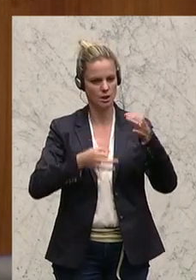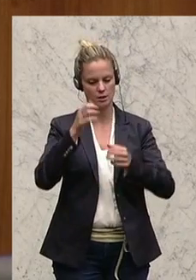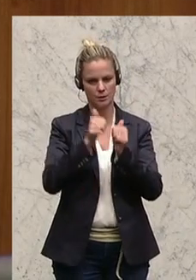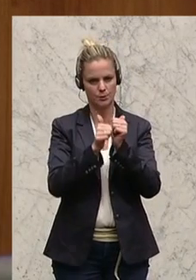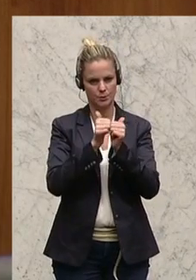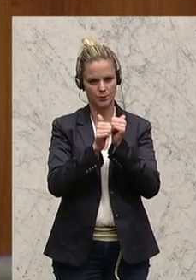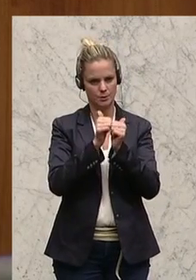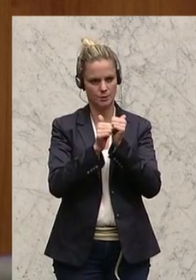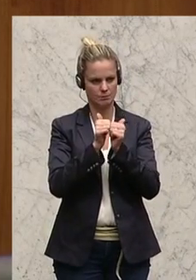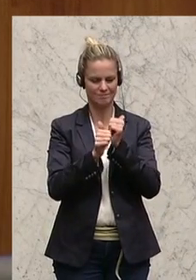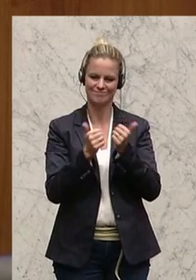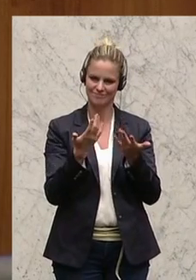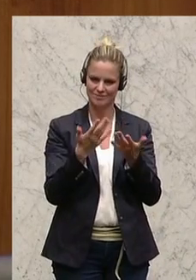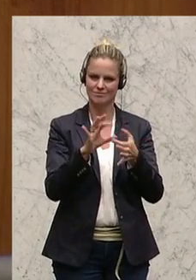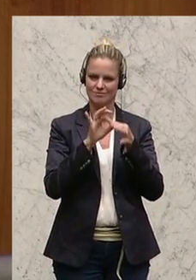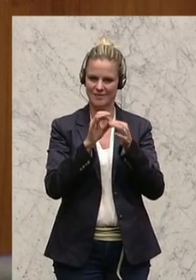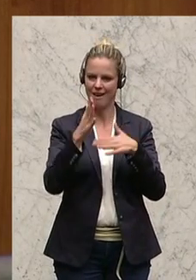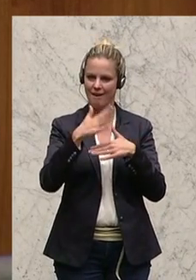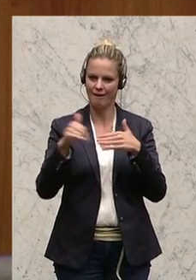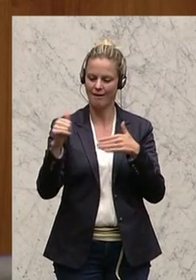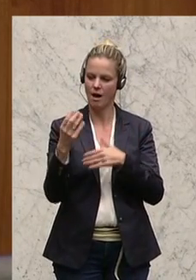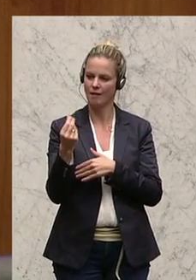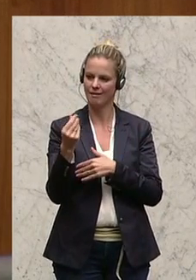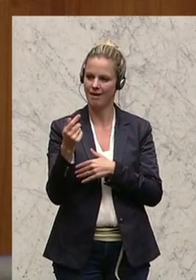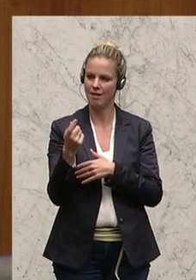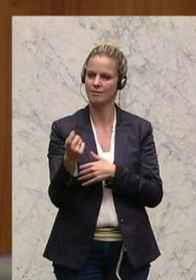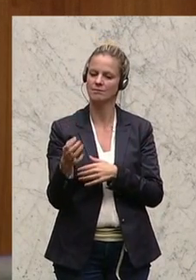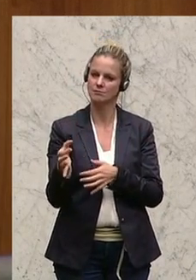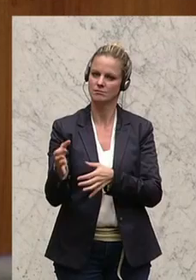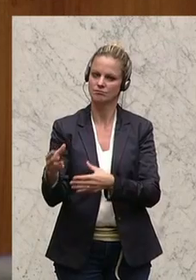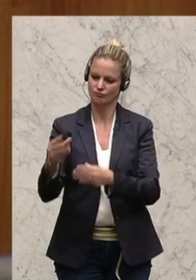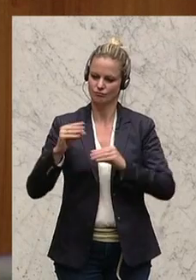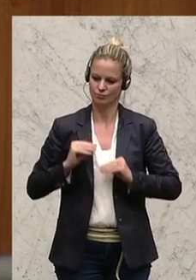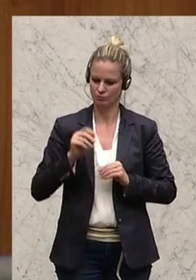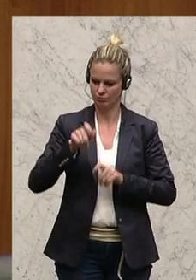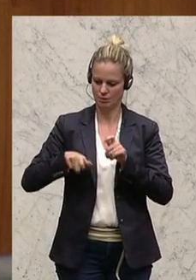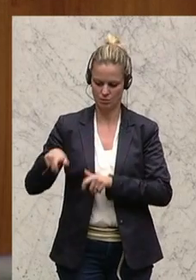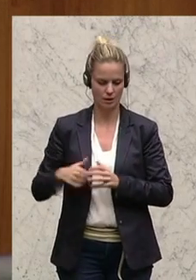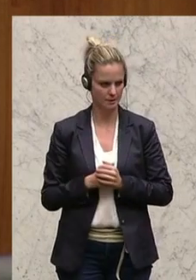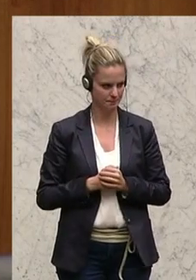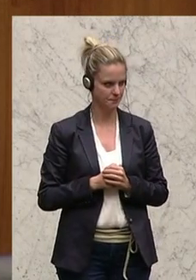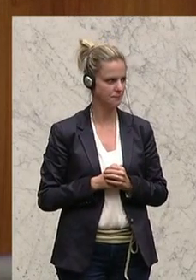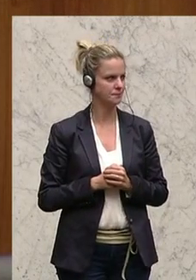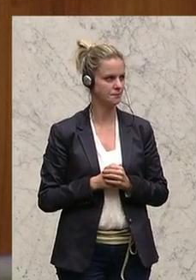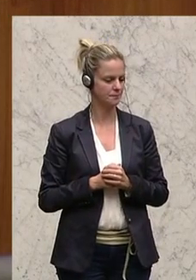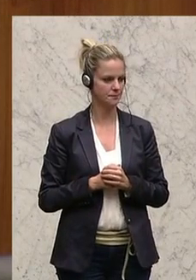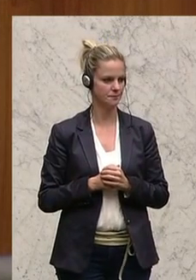die bezogen ist auf die Reha-Geldbezieher. Nun, wenn man sich einzelne